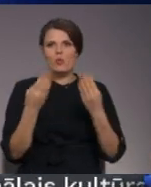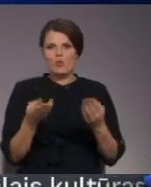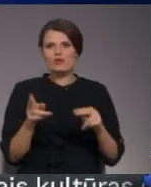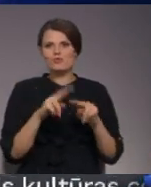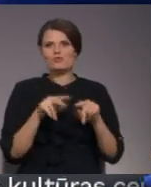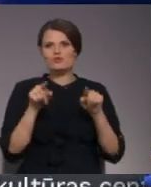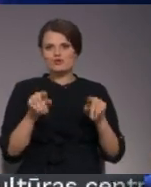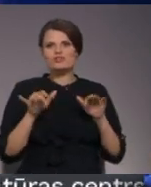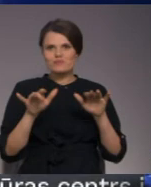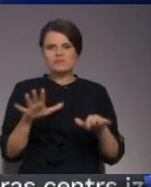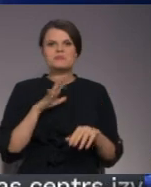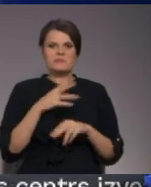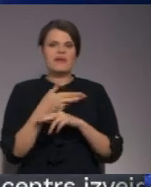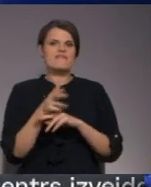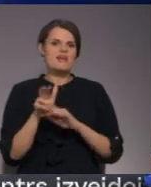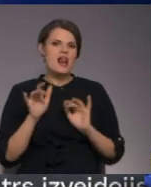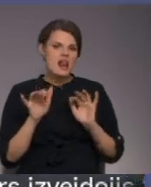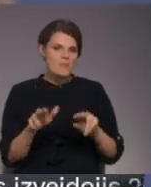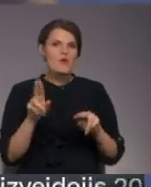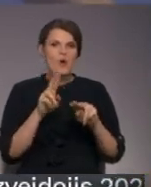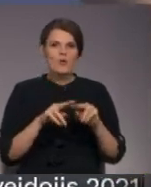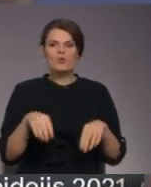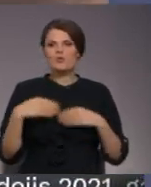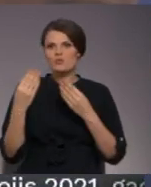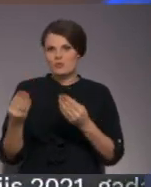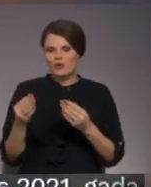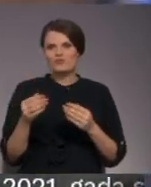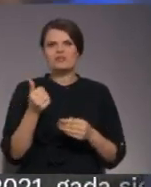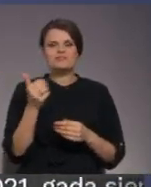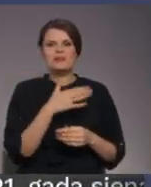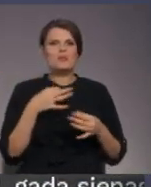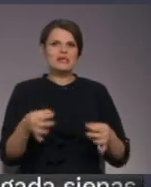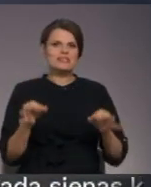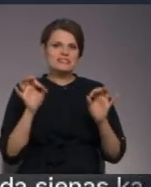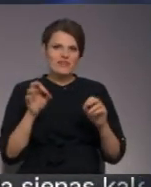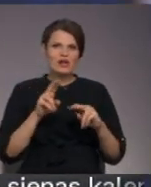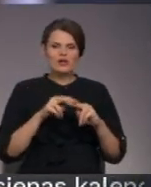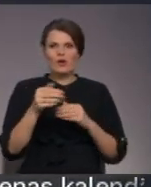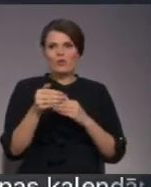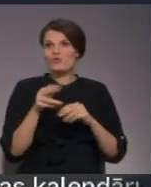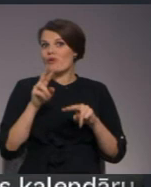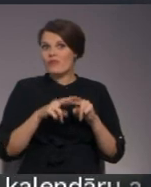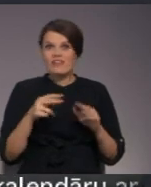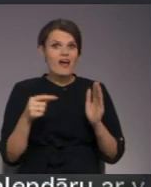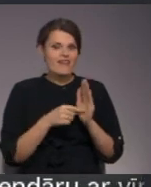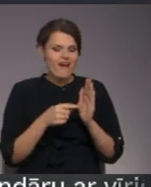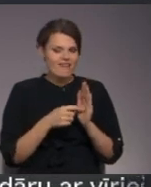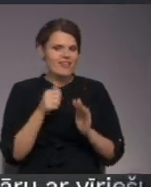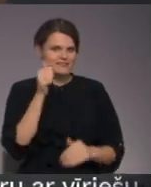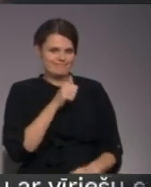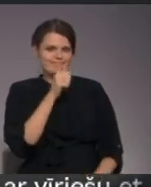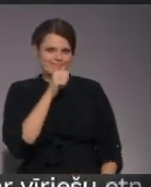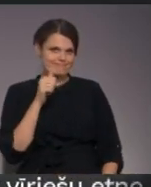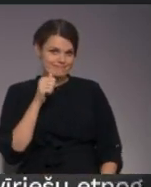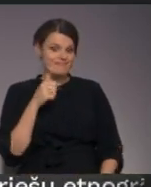šis process ir nofilmēts. Un tiek nodotas viņiem ļoti svarīgās un tuvās vietās, kādās droši vien neatklāšu.